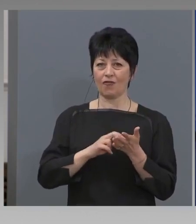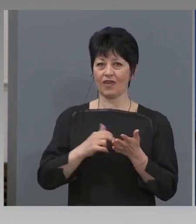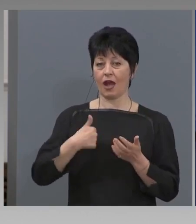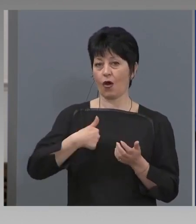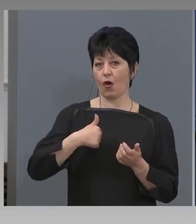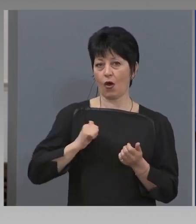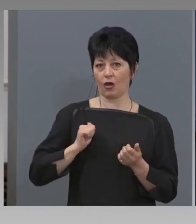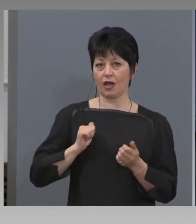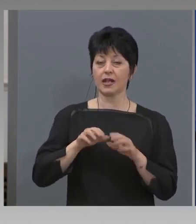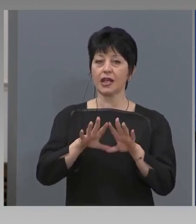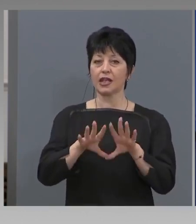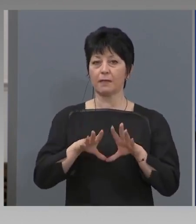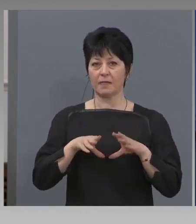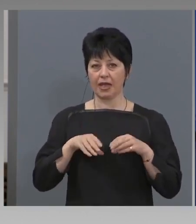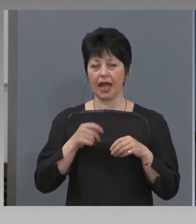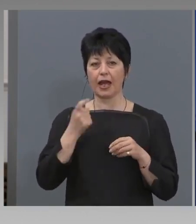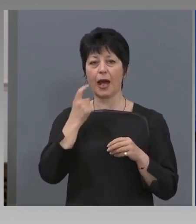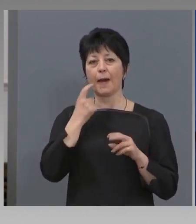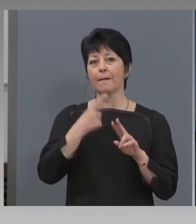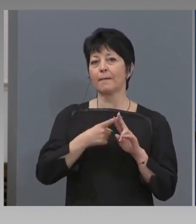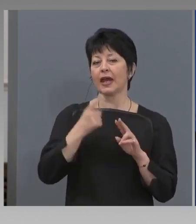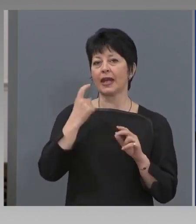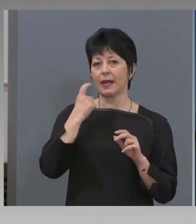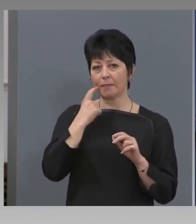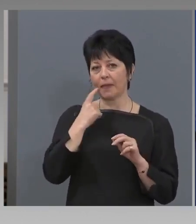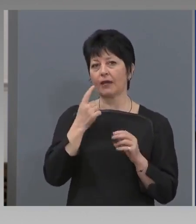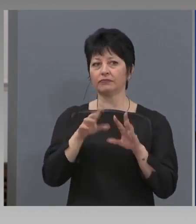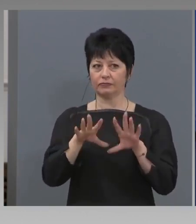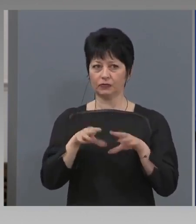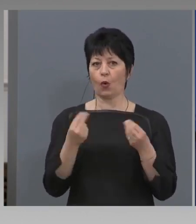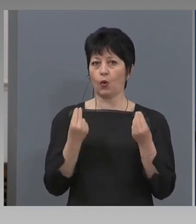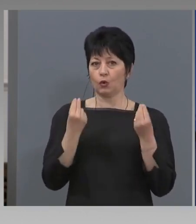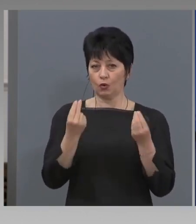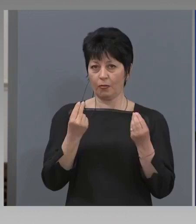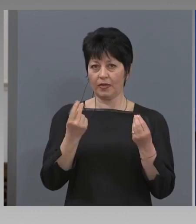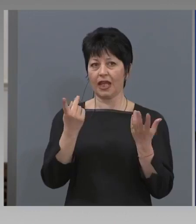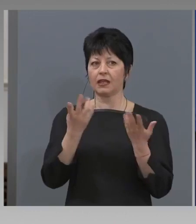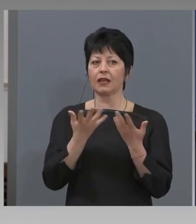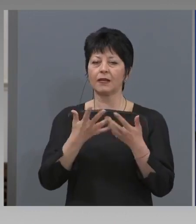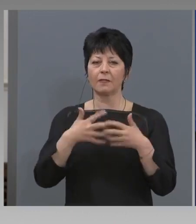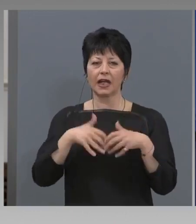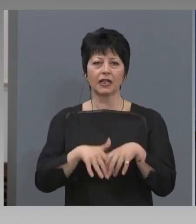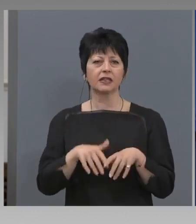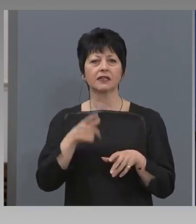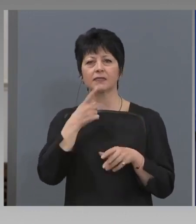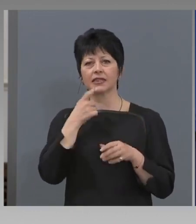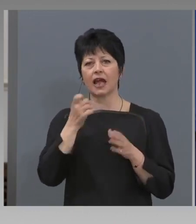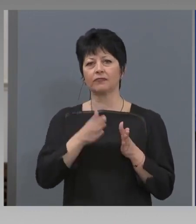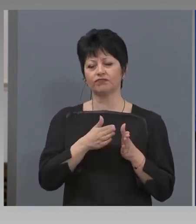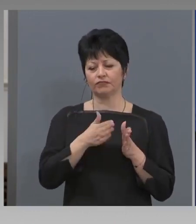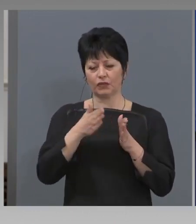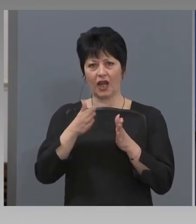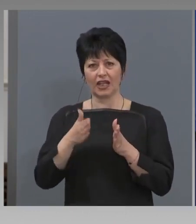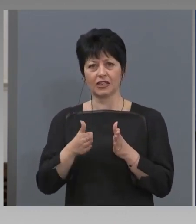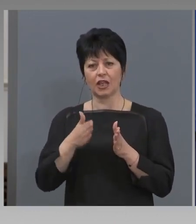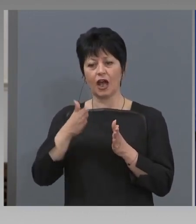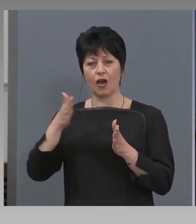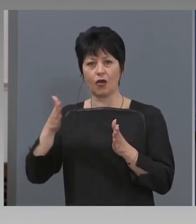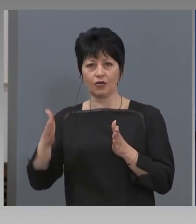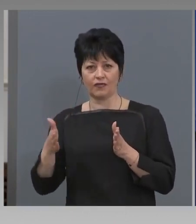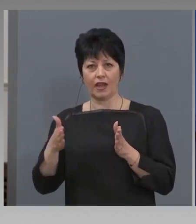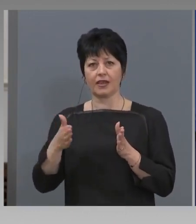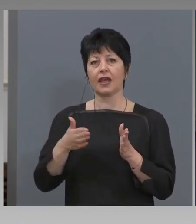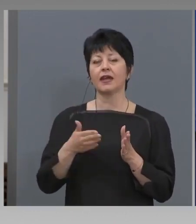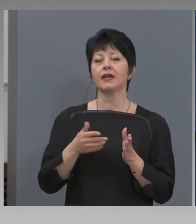и БНБ от добри един механизъм за разсрочване на задължения за срок до 6